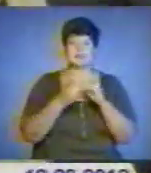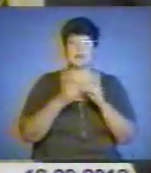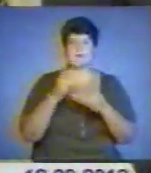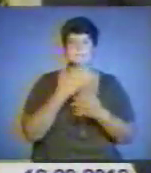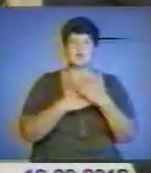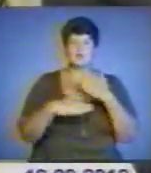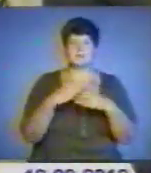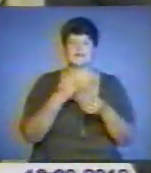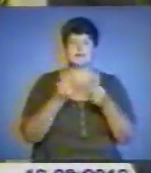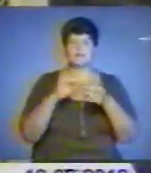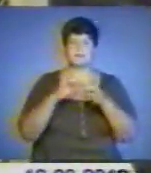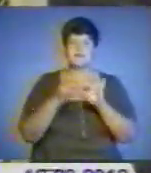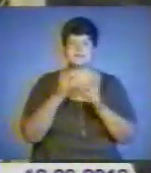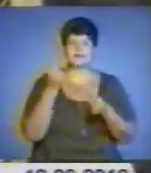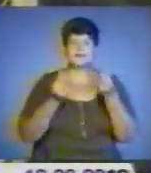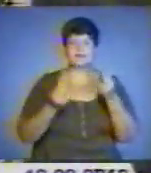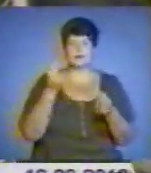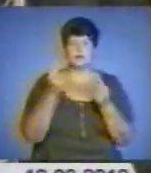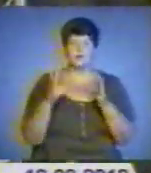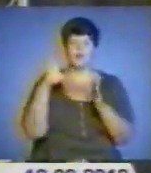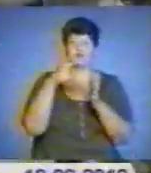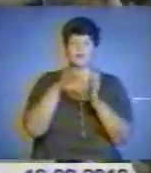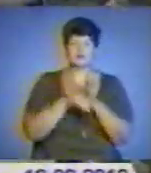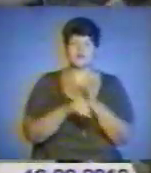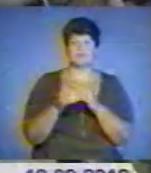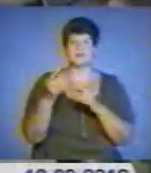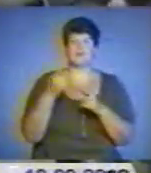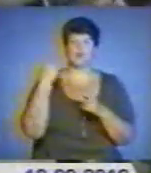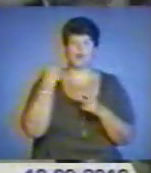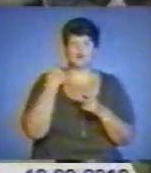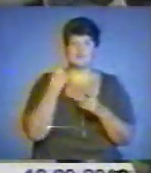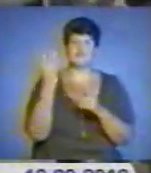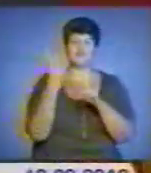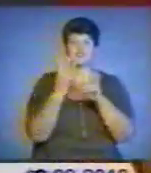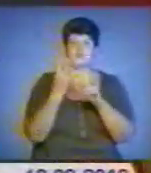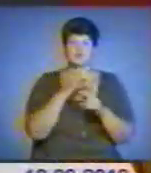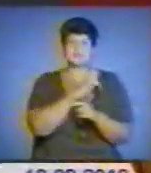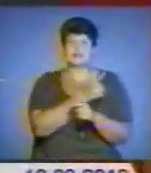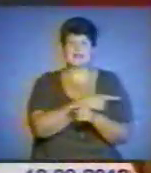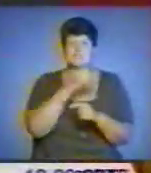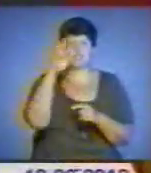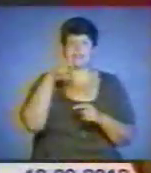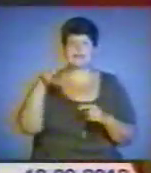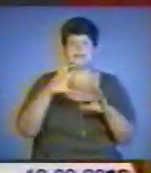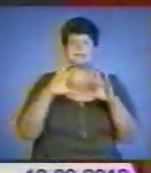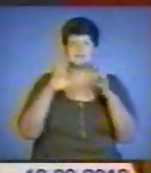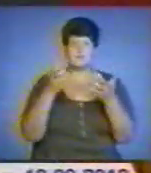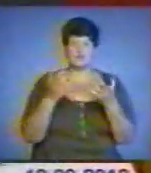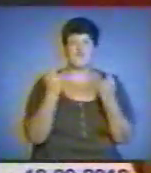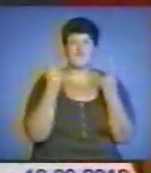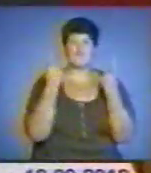незалежності України. Увійшовся на змаганнях у Лондоні в четвірку найсильніших збірних світу. Велика вам подяка